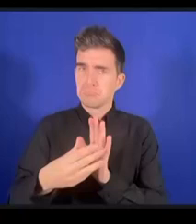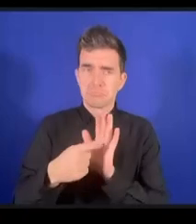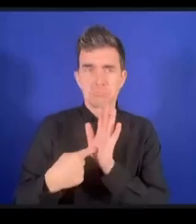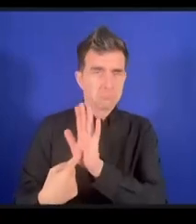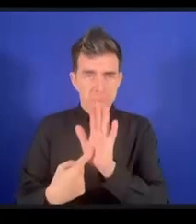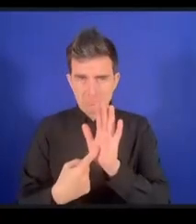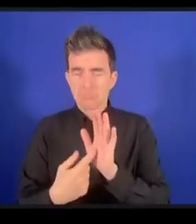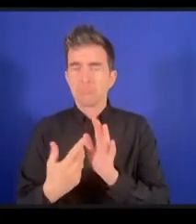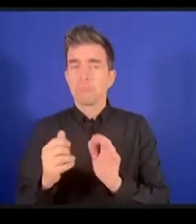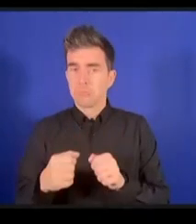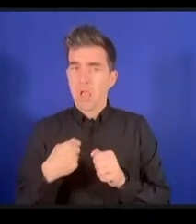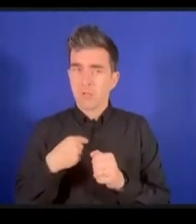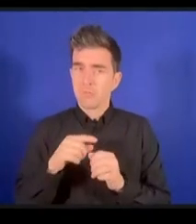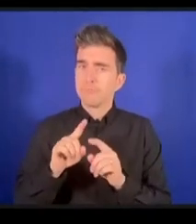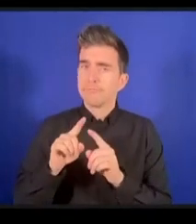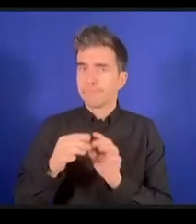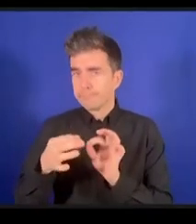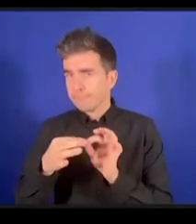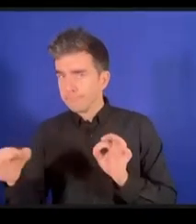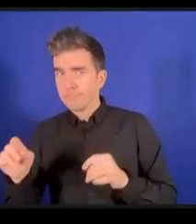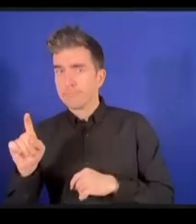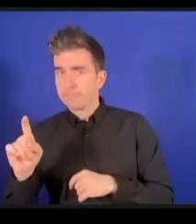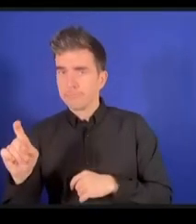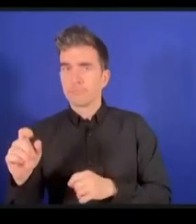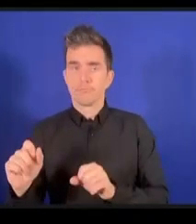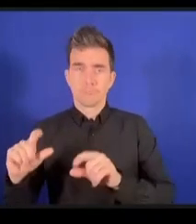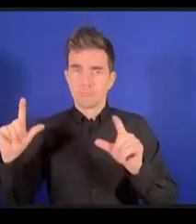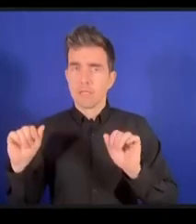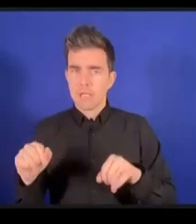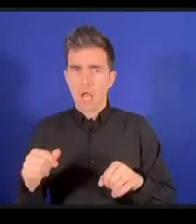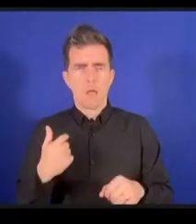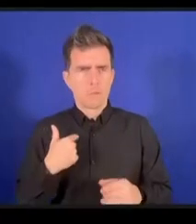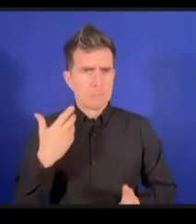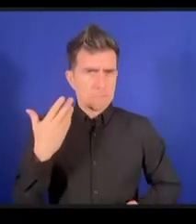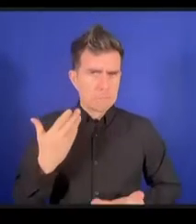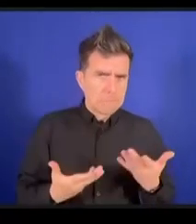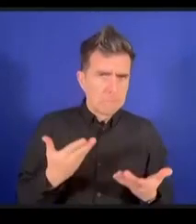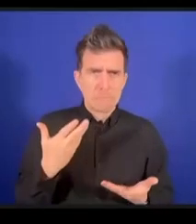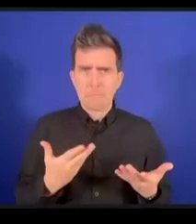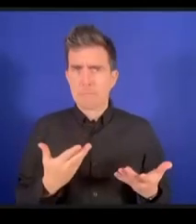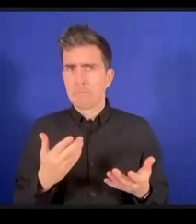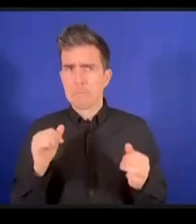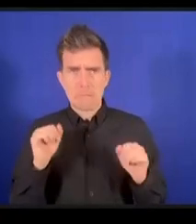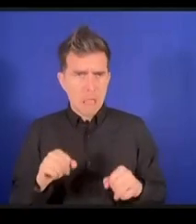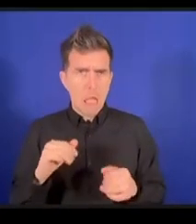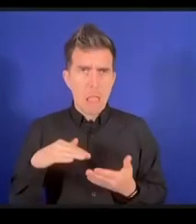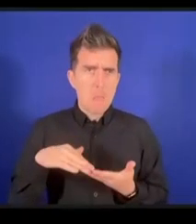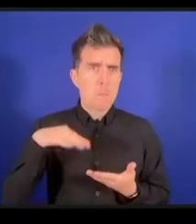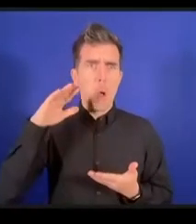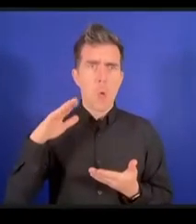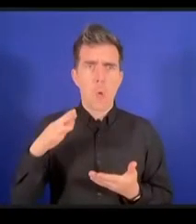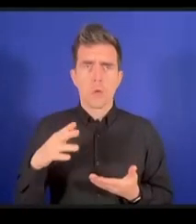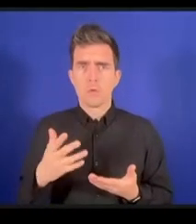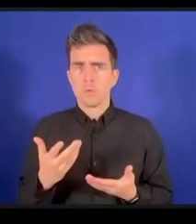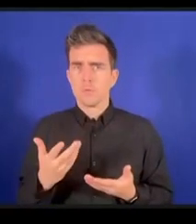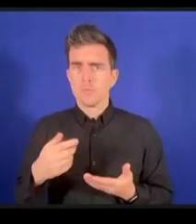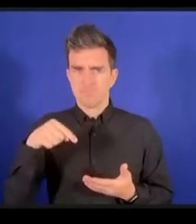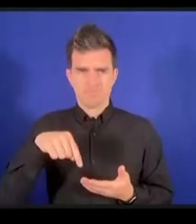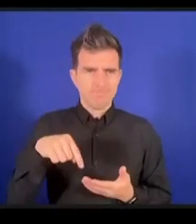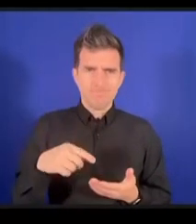je ne sais pas s'il y a d'autres coalitions dynamiques dans la salle qui voudraient intervenir